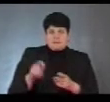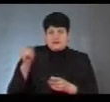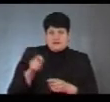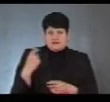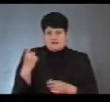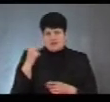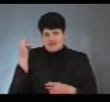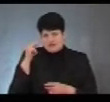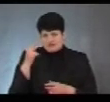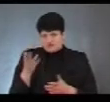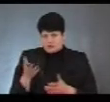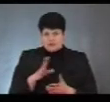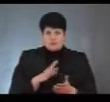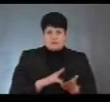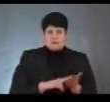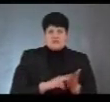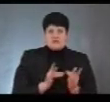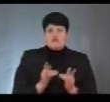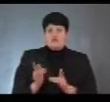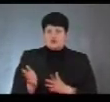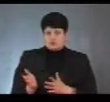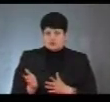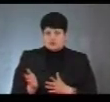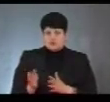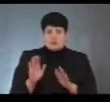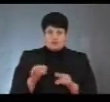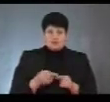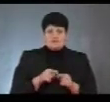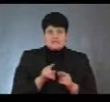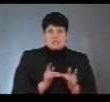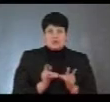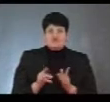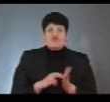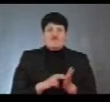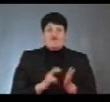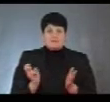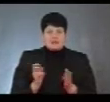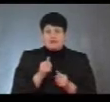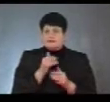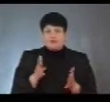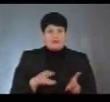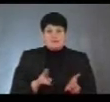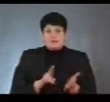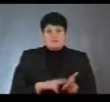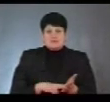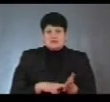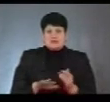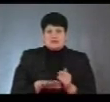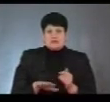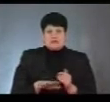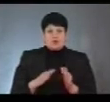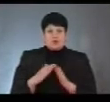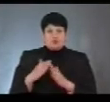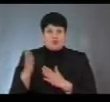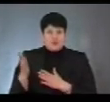Харкова на навчання, були прописані в гуртожитку, потім в цього гуртожитку виписалися, але не змогли прописатись на території вдома